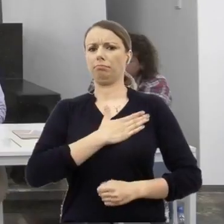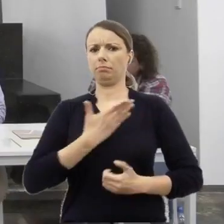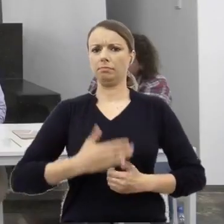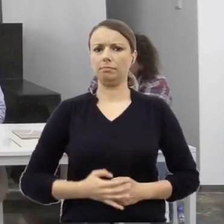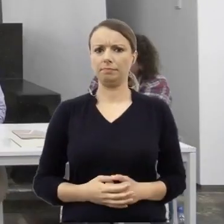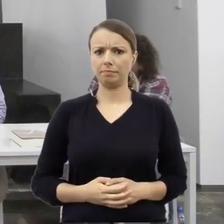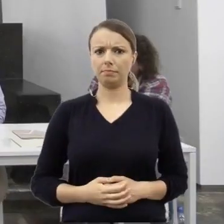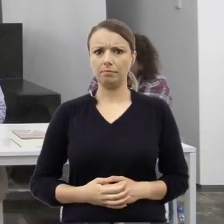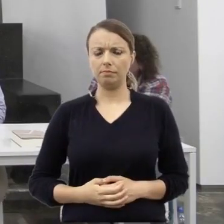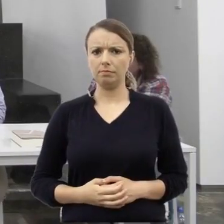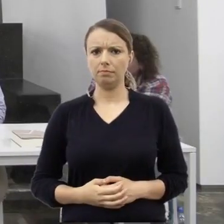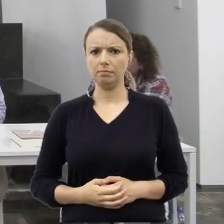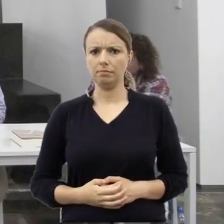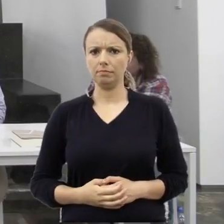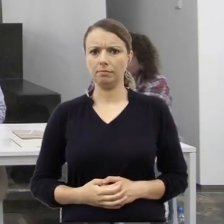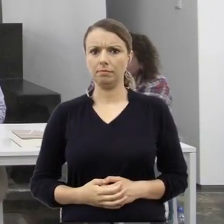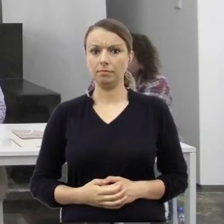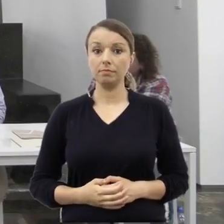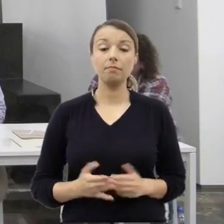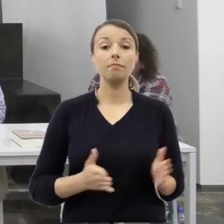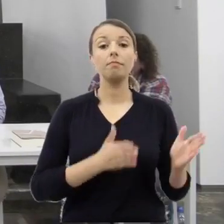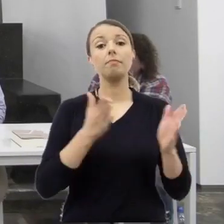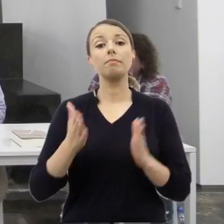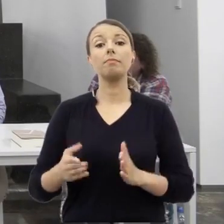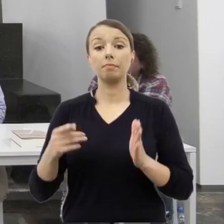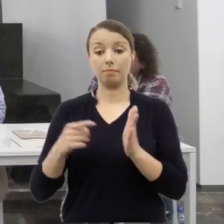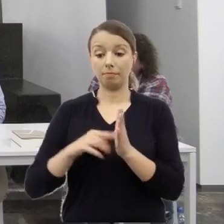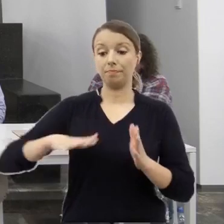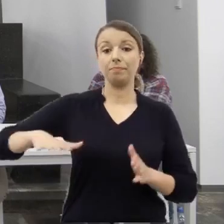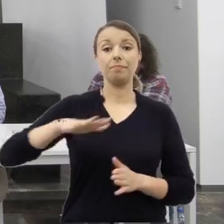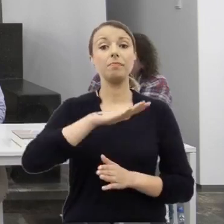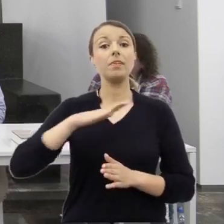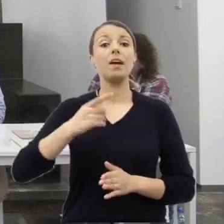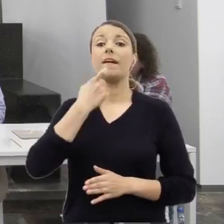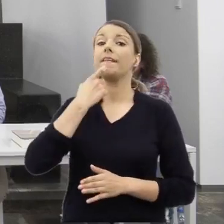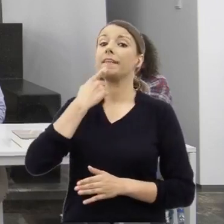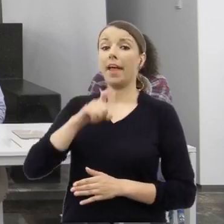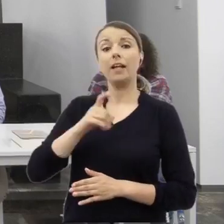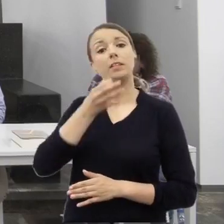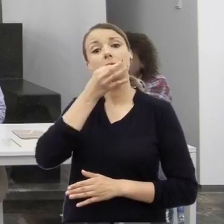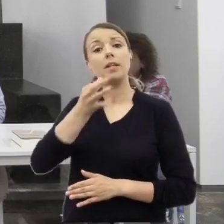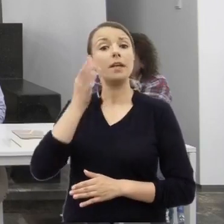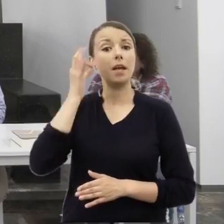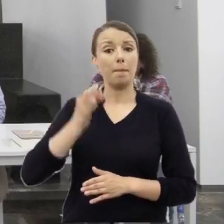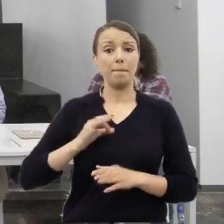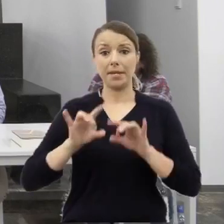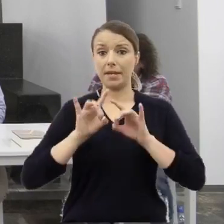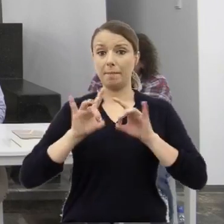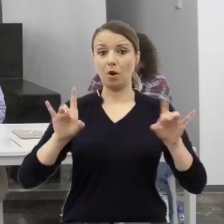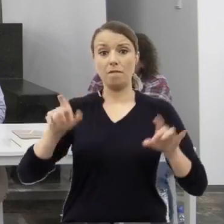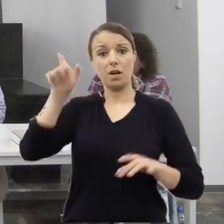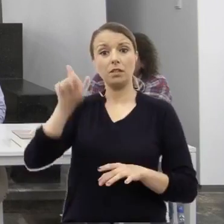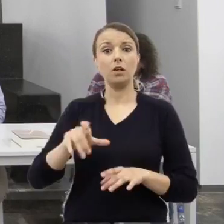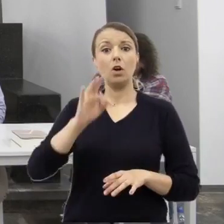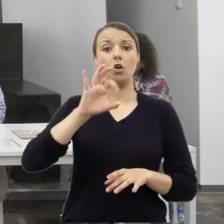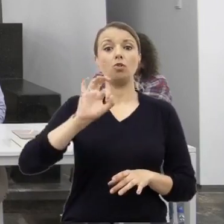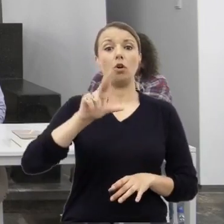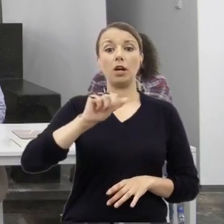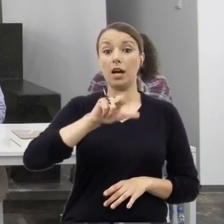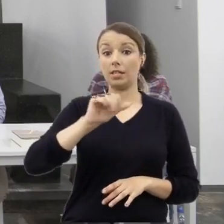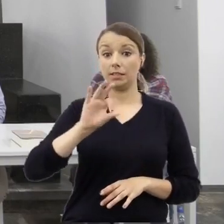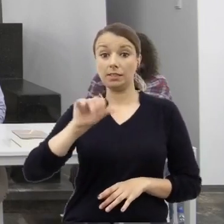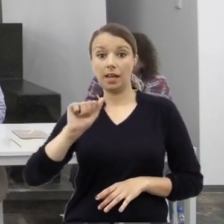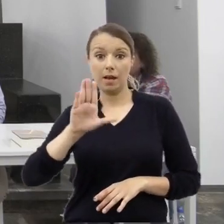A już przechodząc do Kielc i do pytania dla pani profesor Tokarskiej-Bakir.